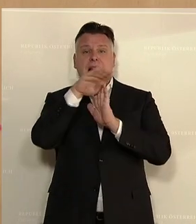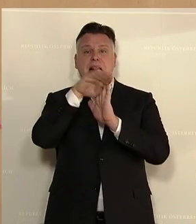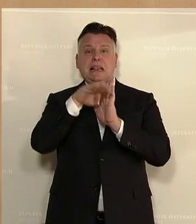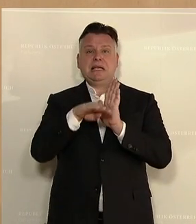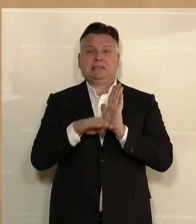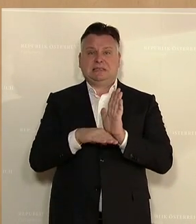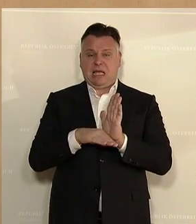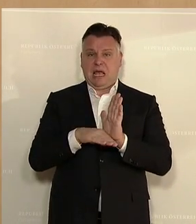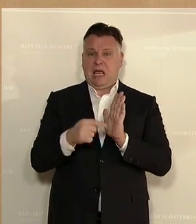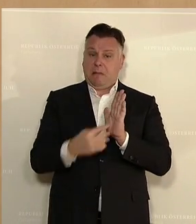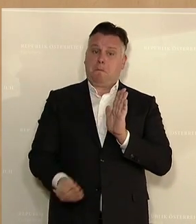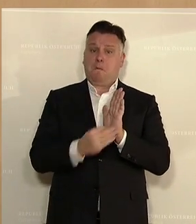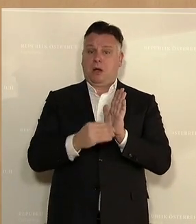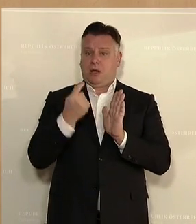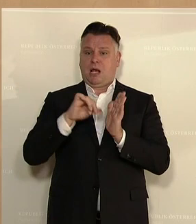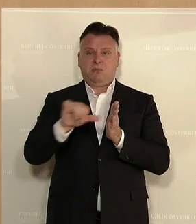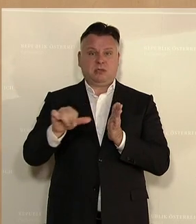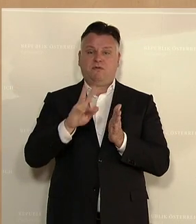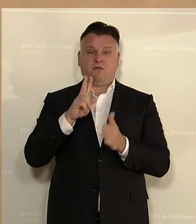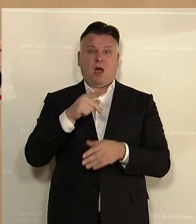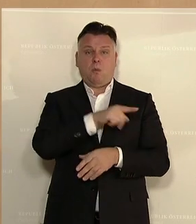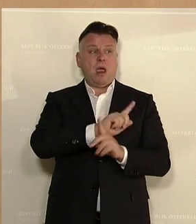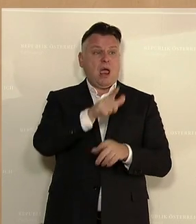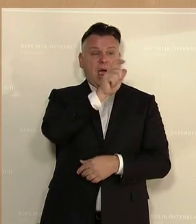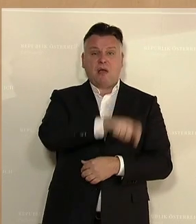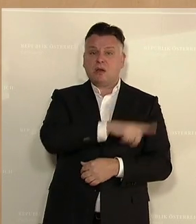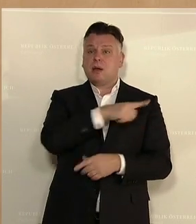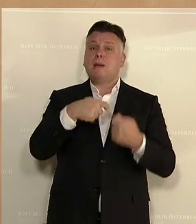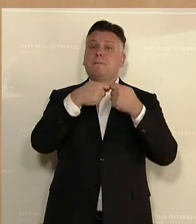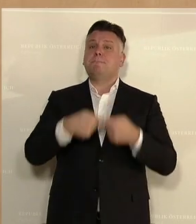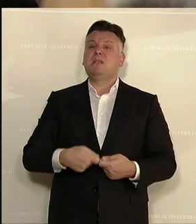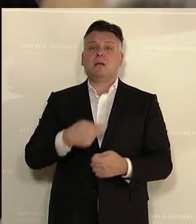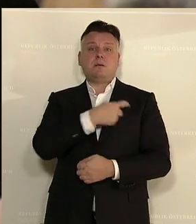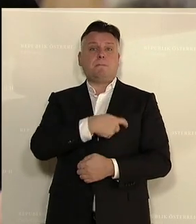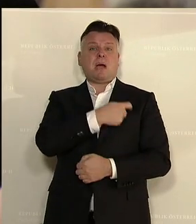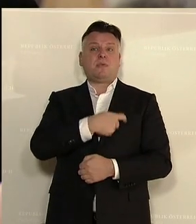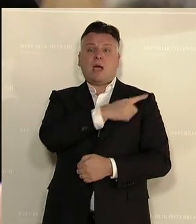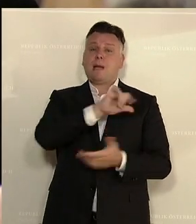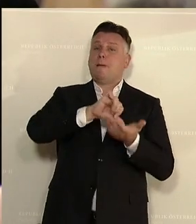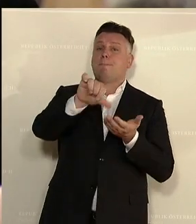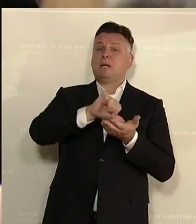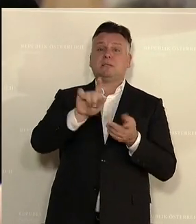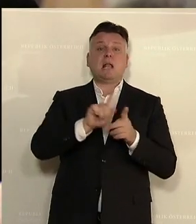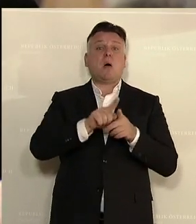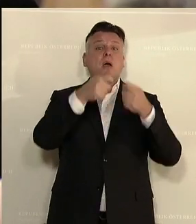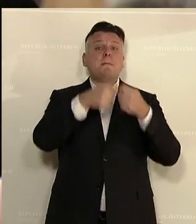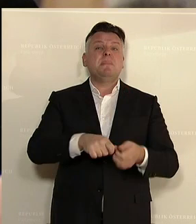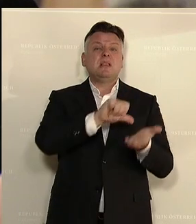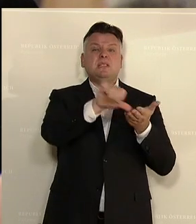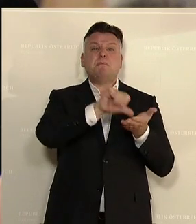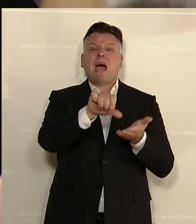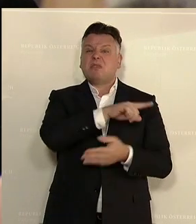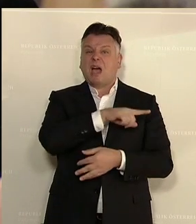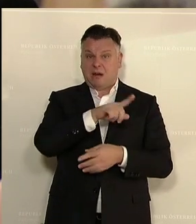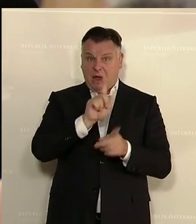sollte nicht jemand anderer in ein komisches Licht gerückt werden, weil er vielleicht seit Jahren Mitglied in einer Partei ist und auch Mitgliedsbeiträge zahlt. Das